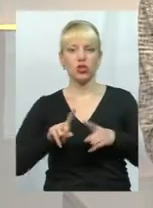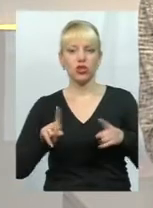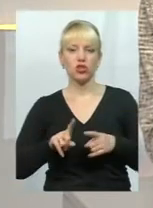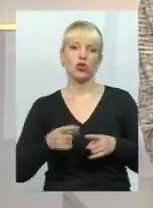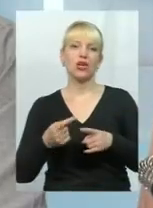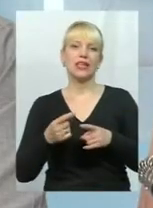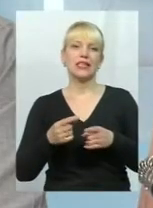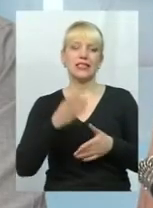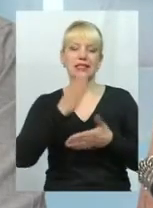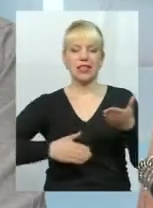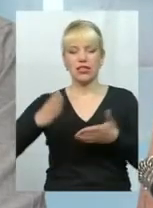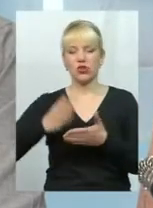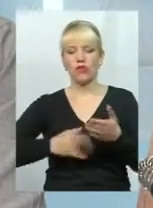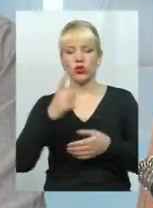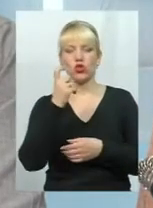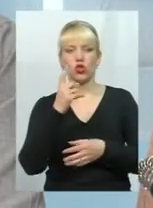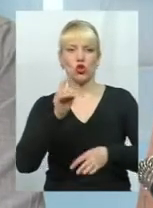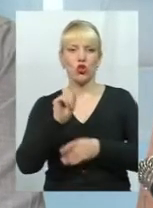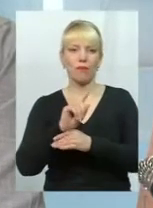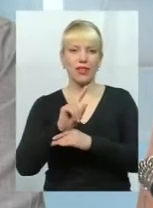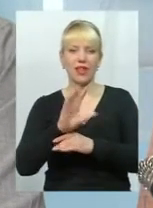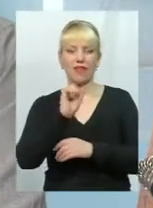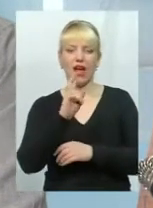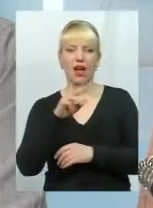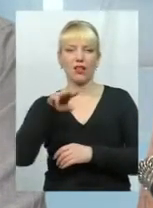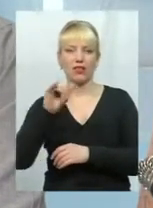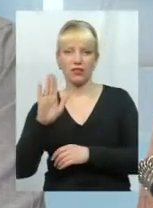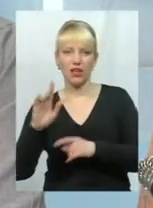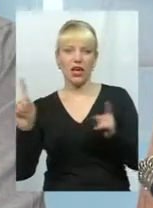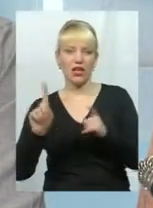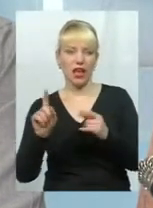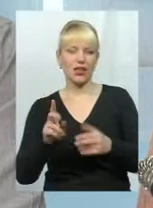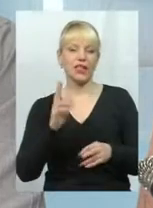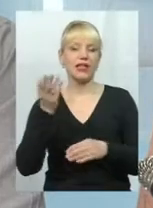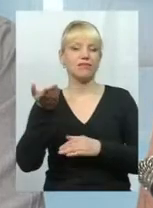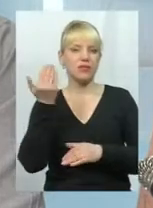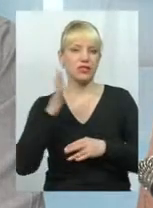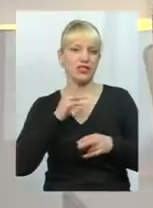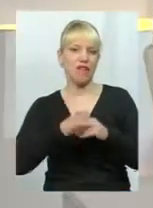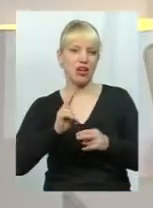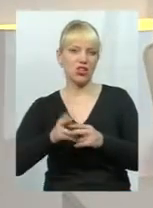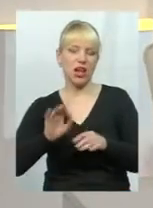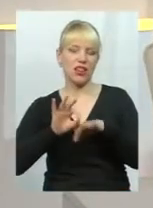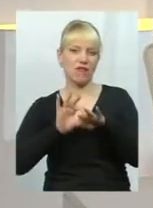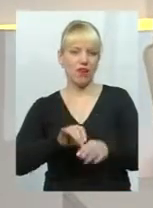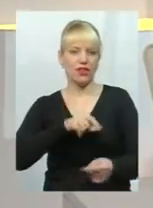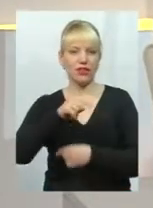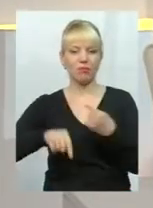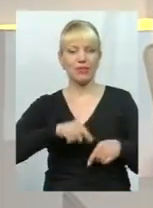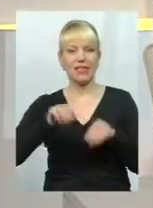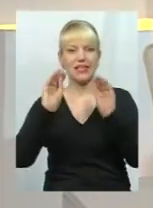близько 100 нормативно-правових актів, які, по суті, заважали веденню бізнесу. Так задекларовано.